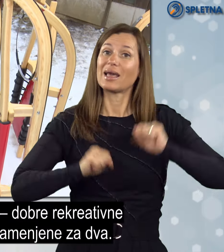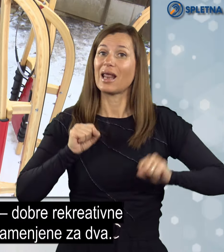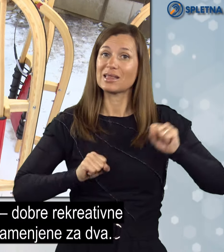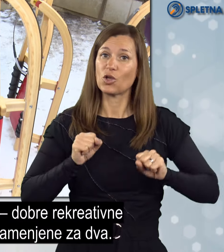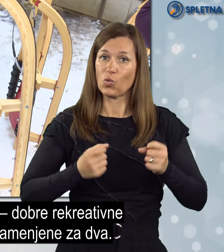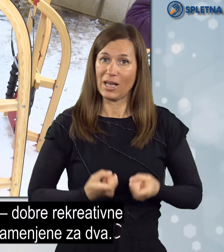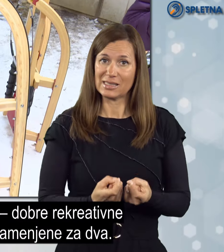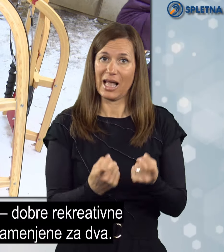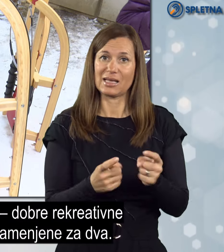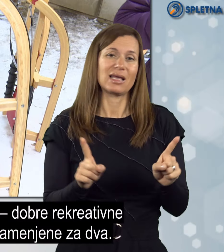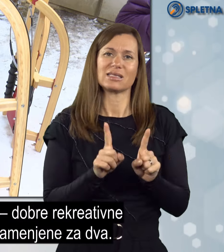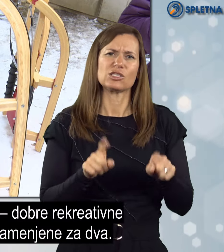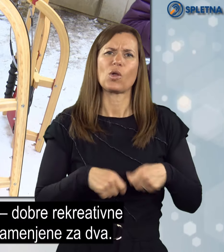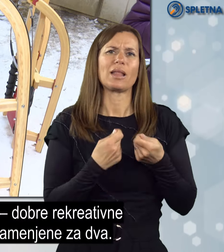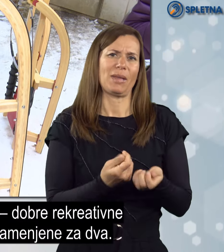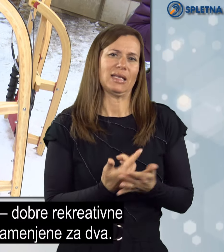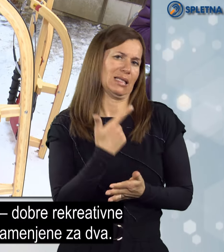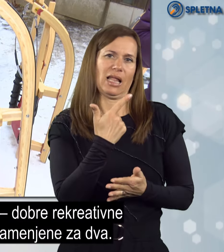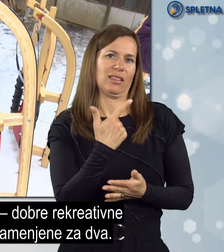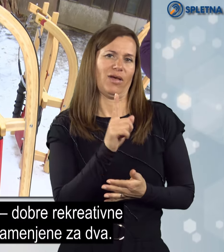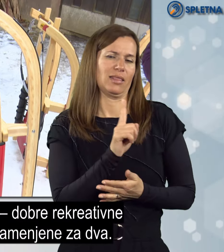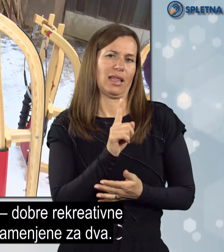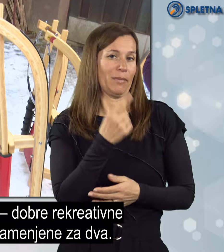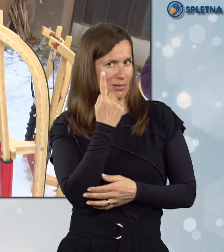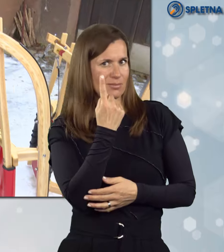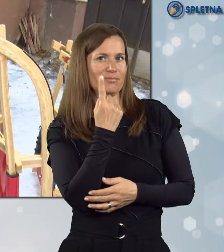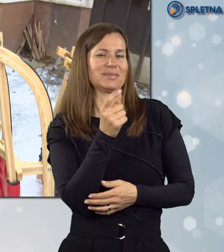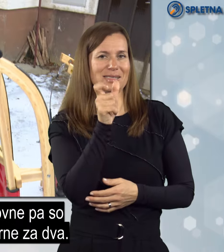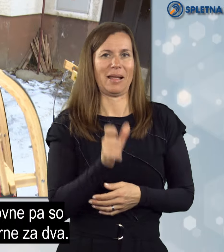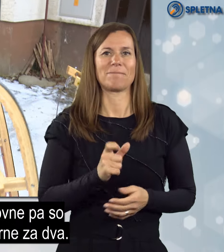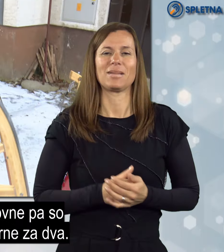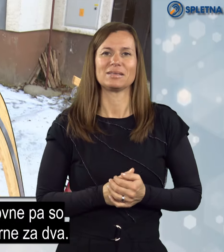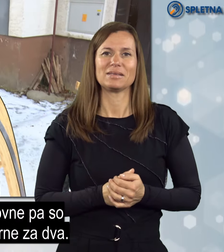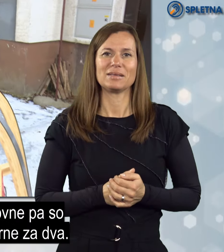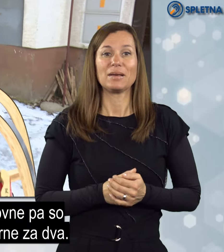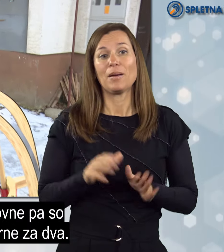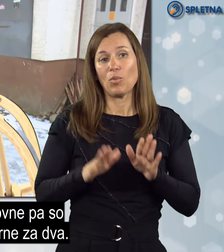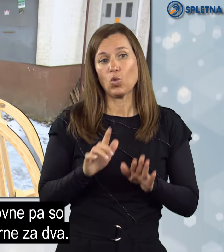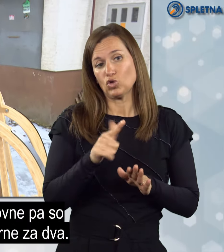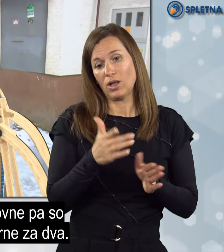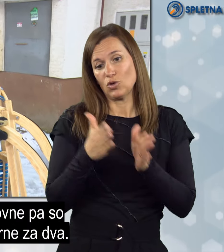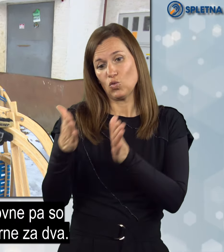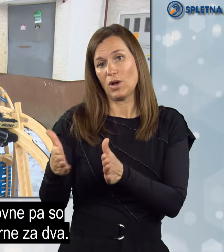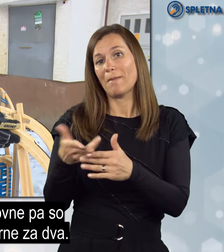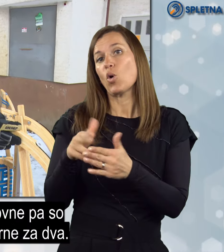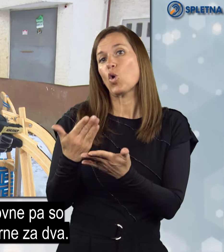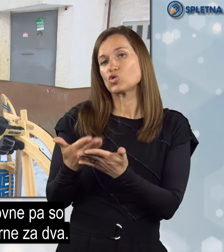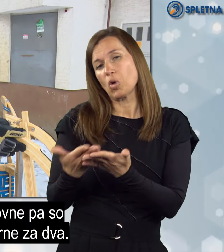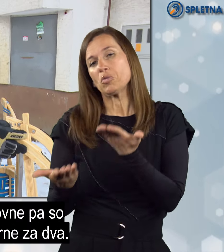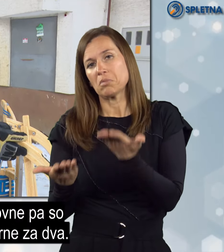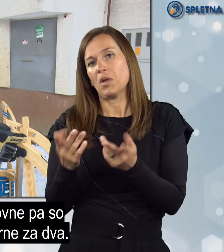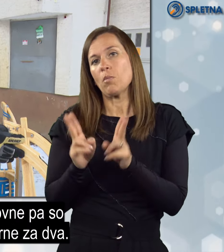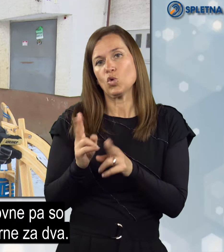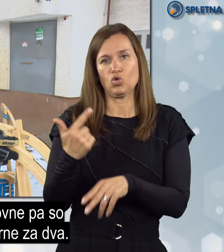Rekreativne sanke, dobre rekelativne sanke niso namenene za dva, so pa mogoče te bolj